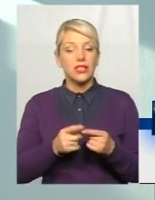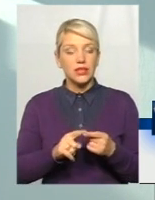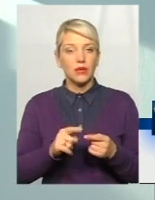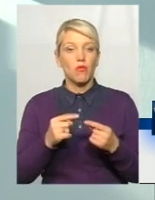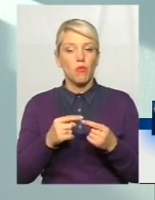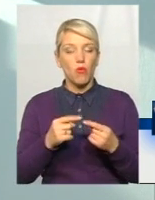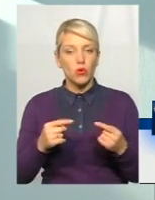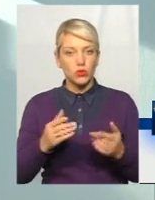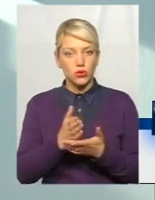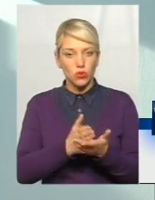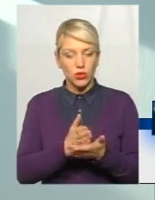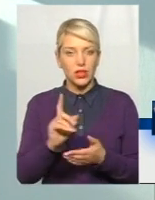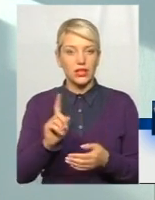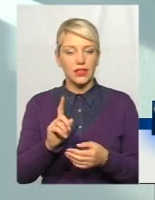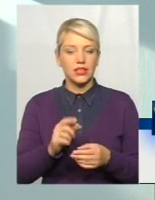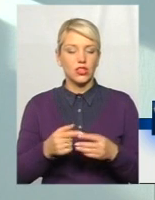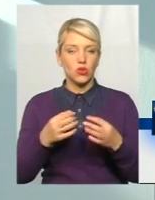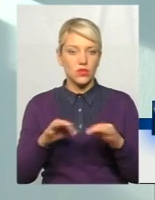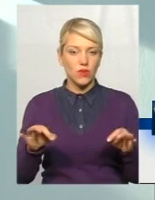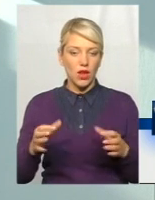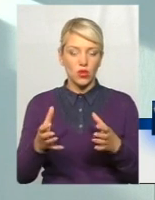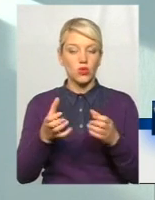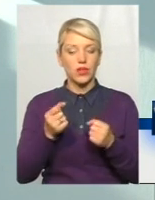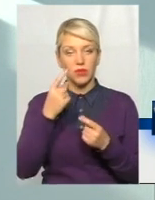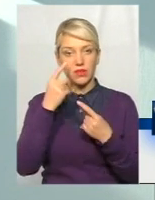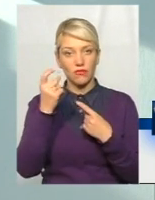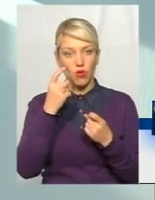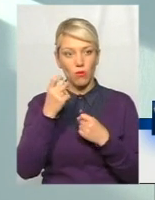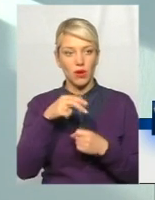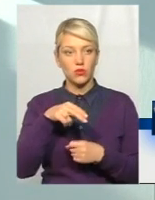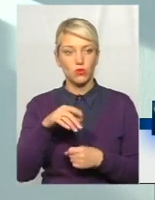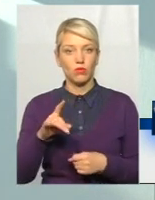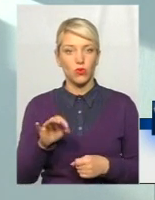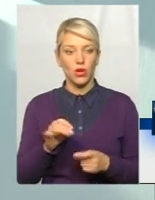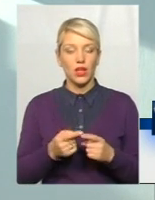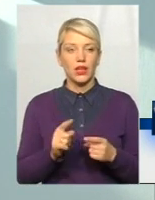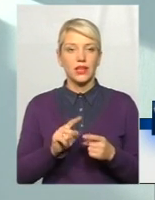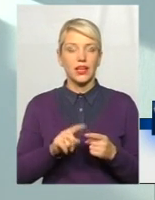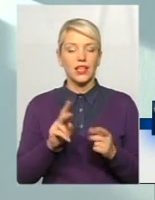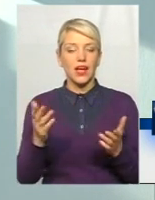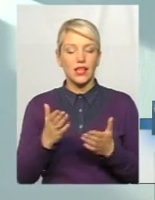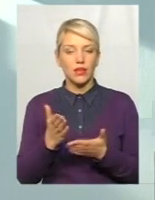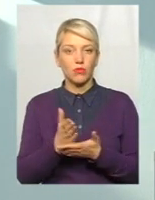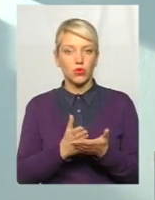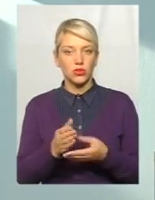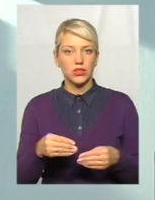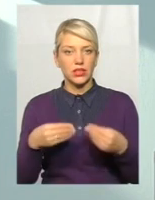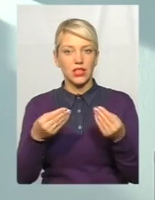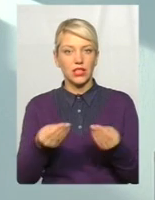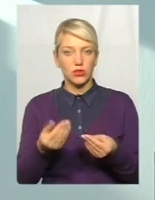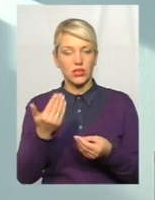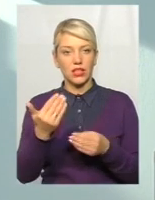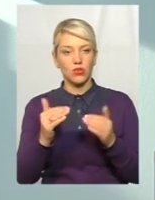дозволяють їм значно некутомати час, отримувати інформацію про те, які послуги надаються саме по їхньому